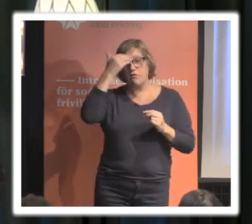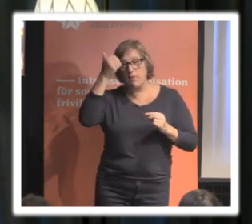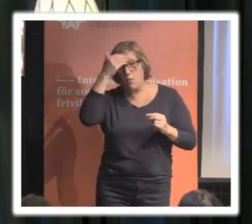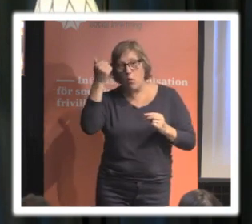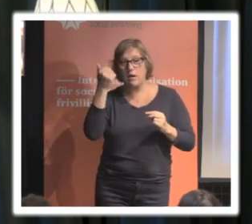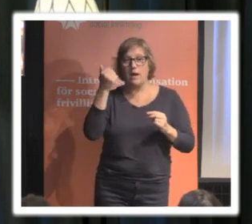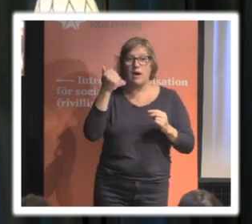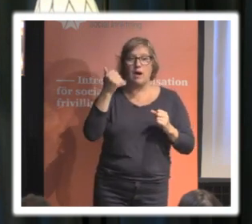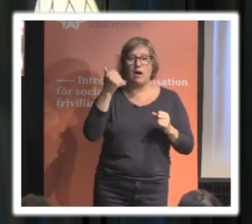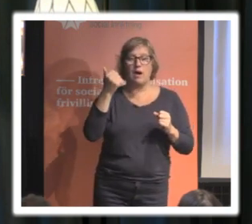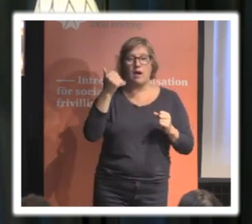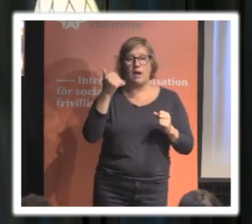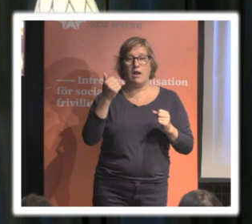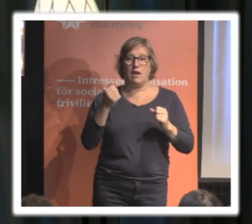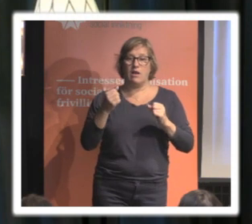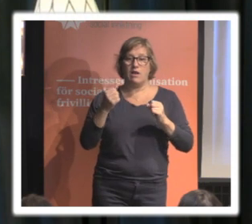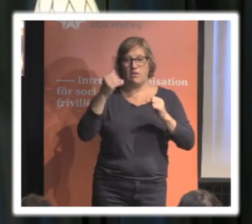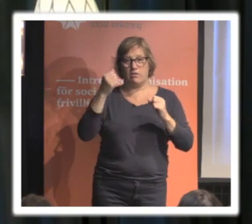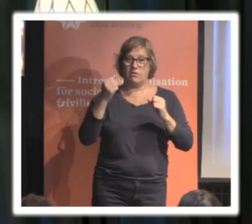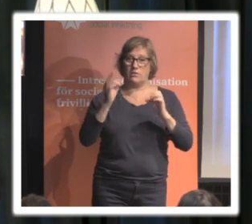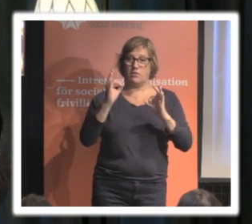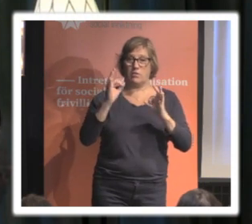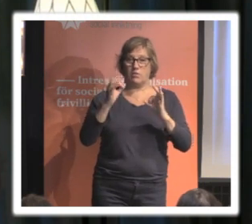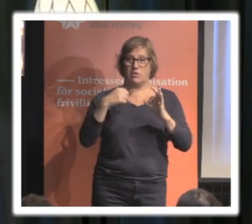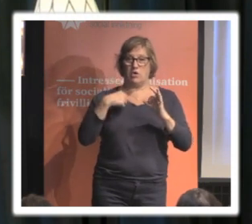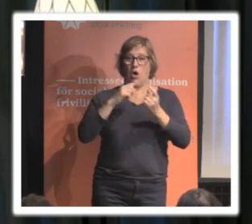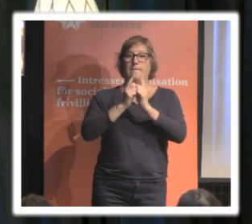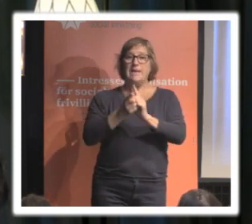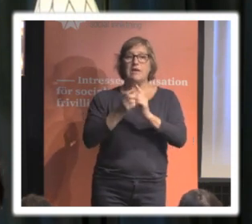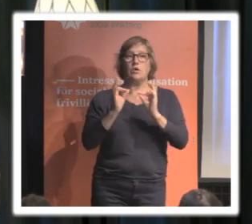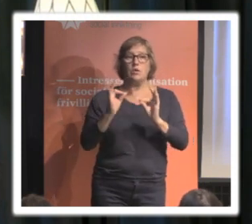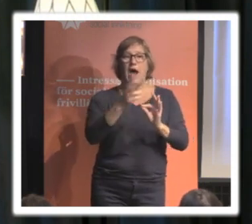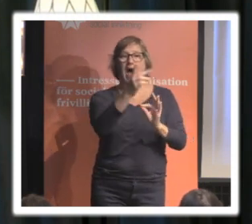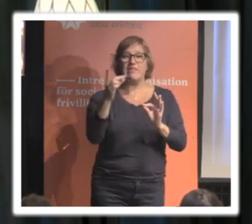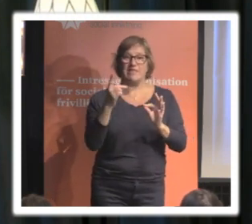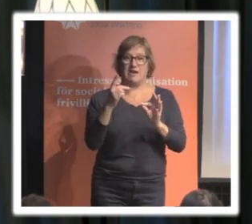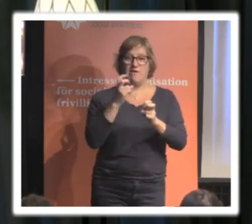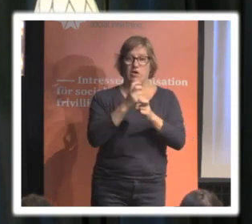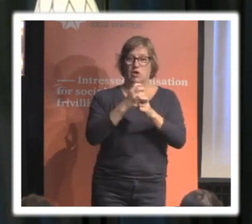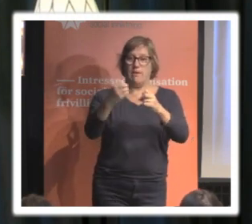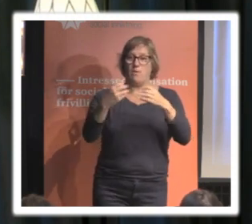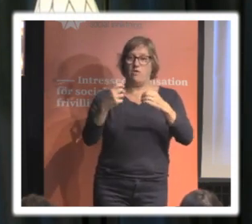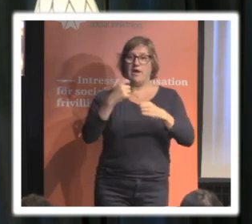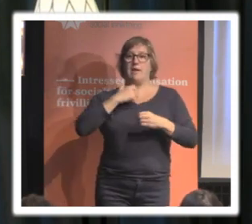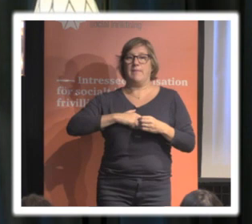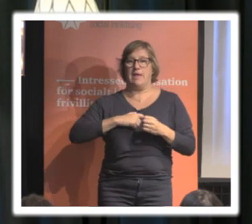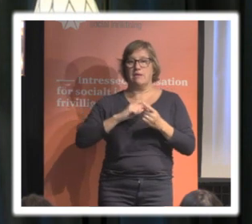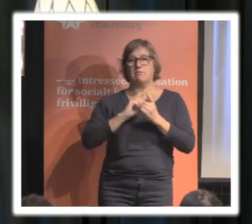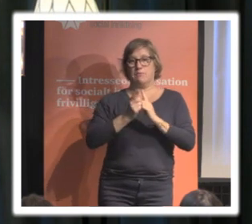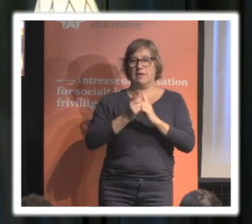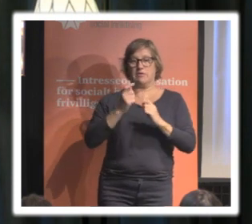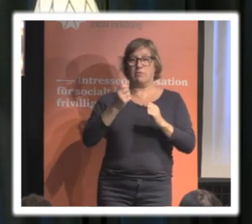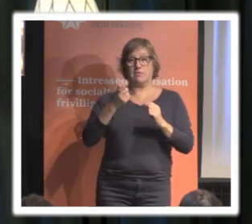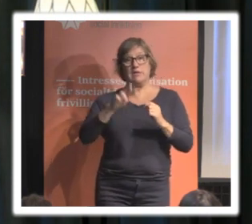inflytande över vem man blir och att försöka förstå vem som vill påverka vem man blir. Om det är i